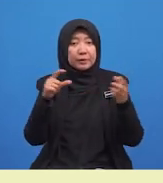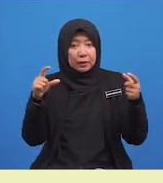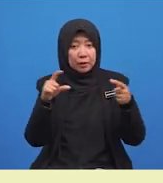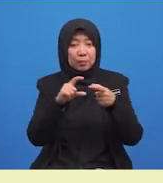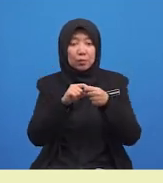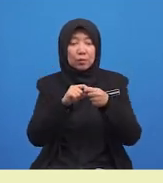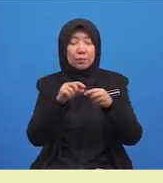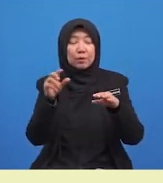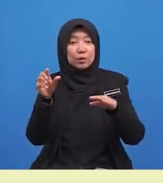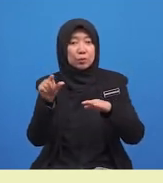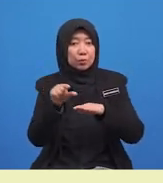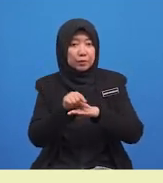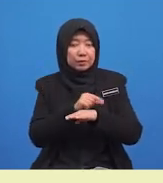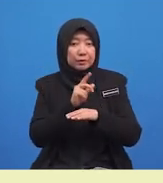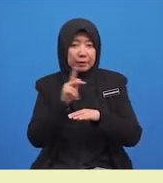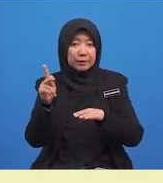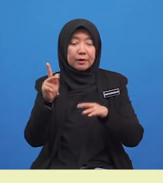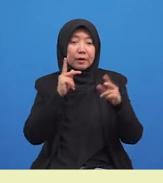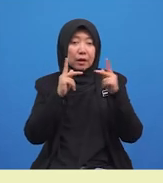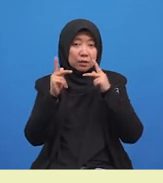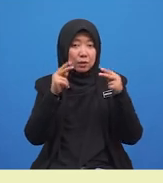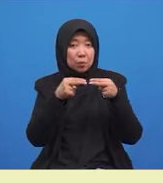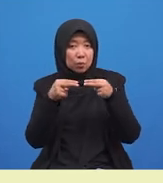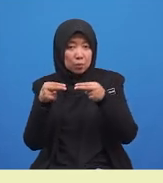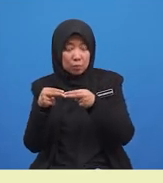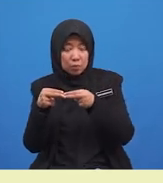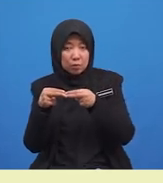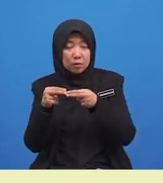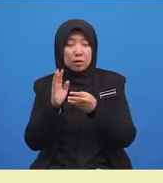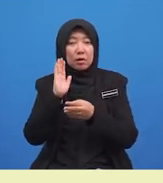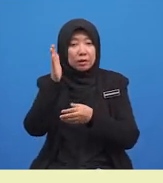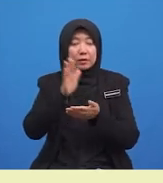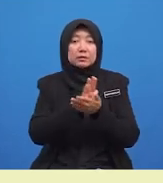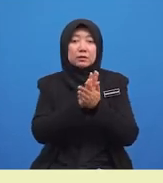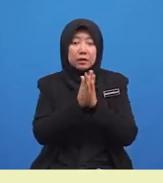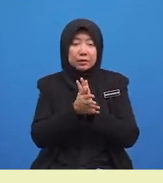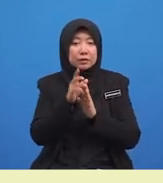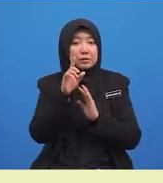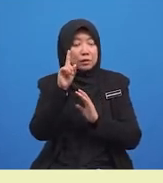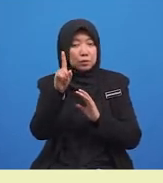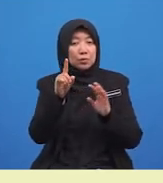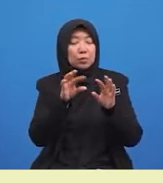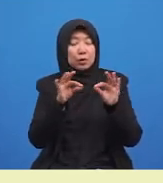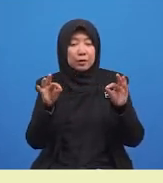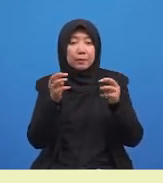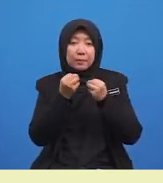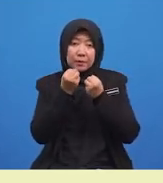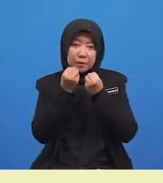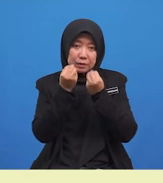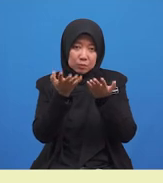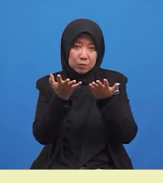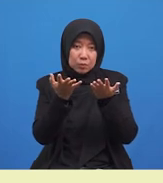menggunakan kata hubung, ini akan menjadi sepotong ayat majmuk. Dania